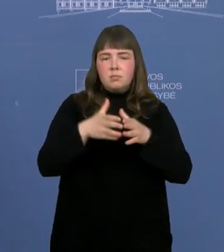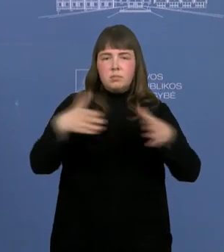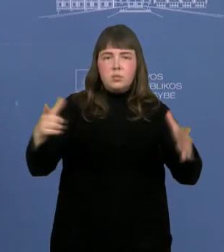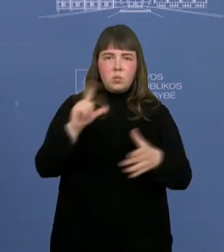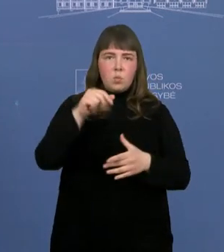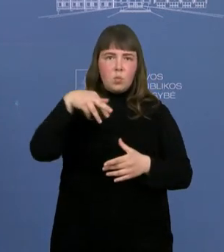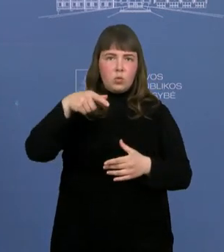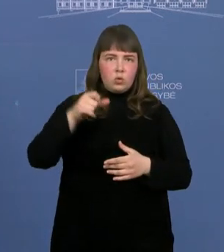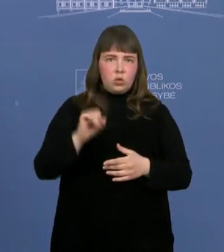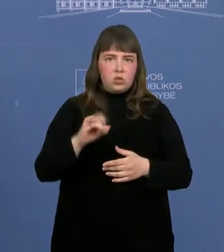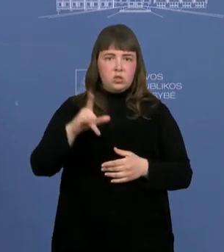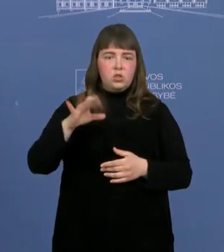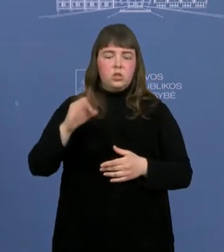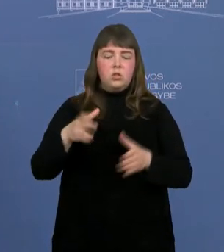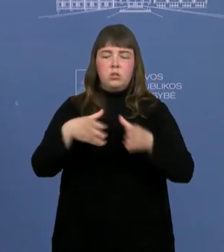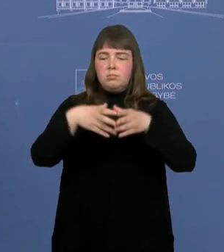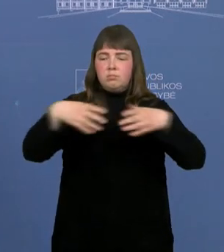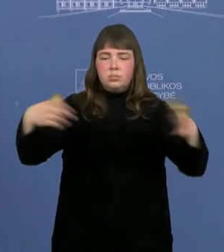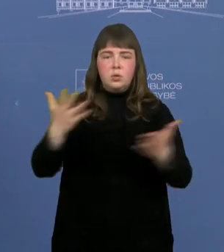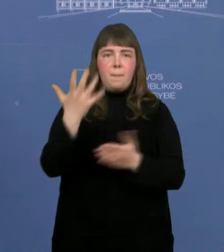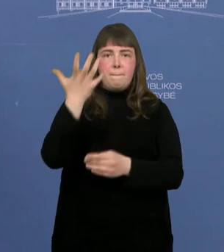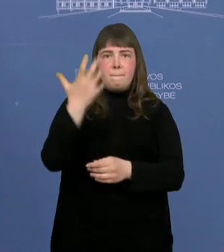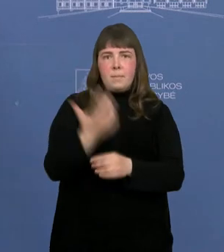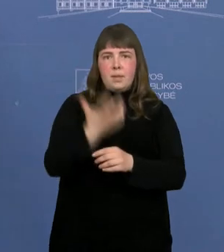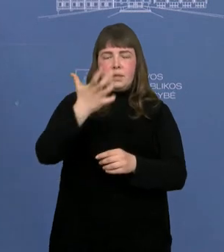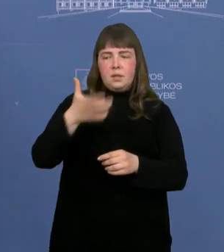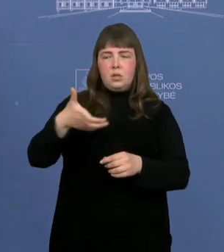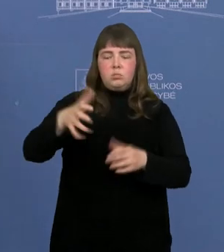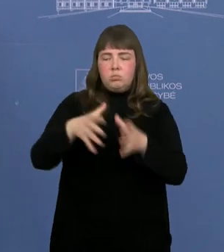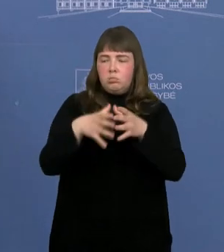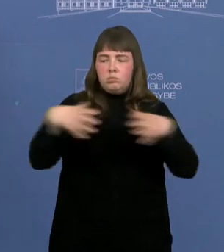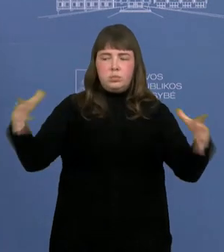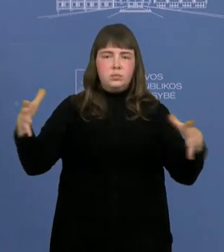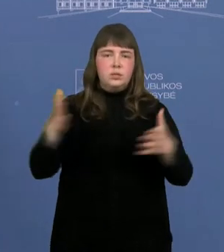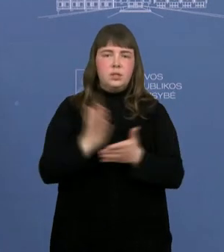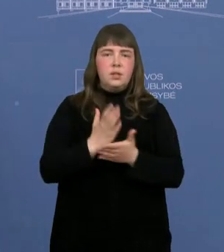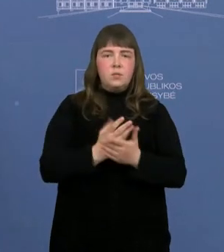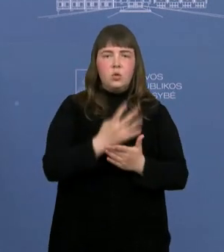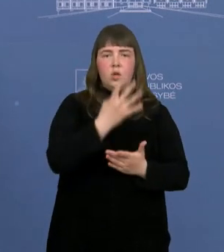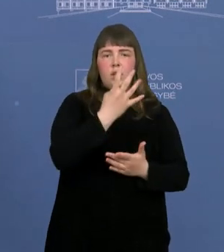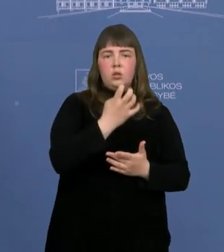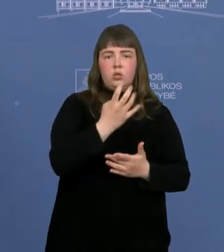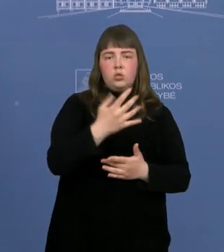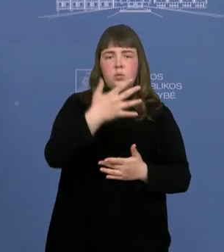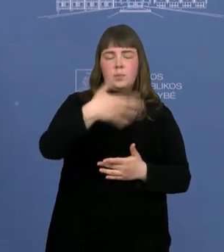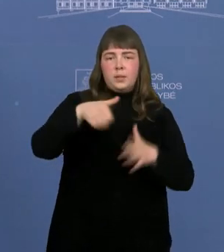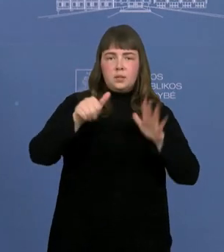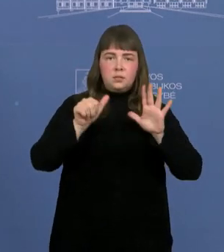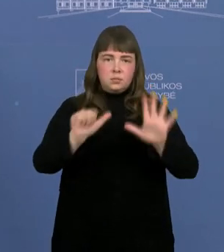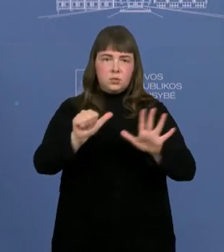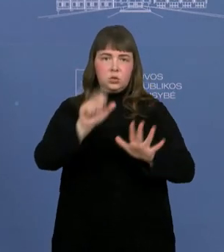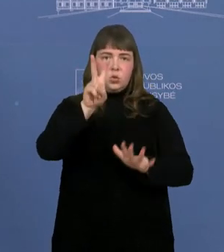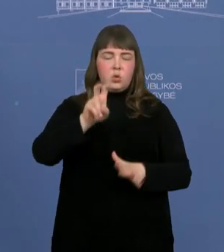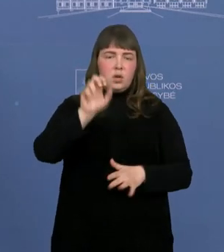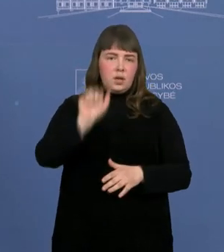penkiais kartais. Ir jisai yra išplėstas nuo 456 hektarų iki